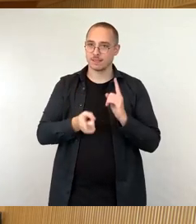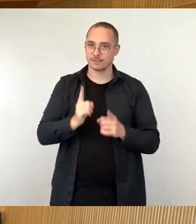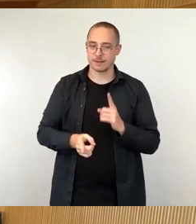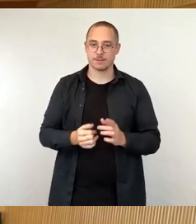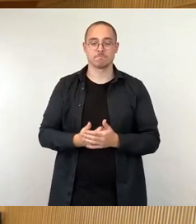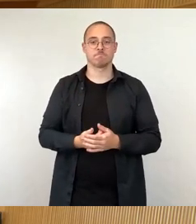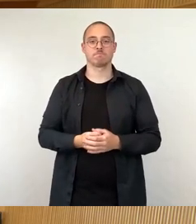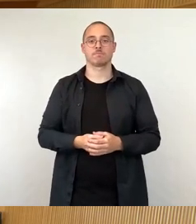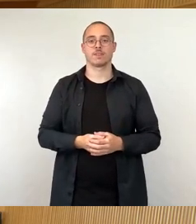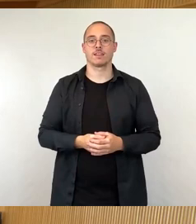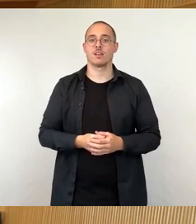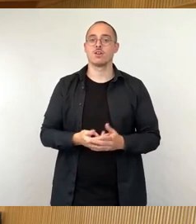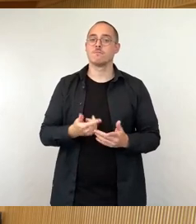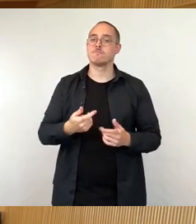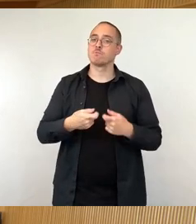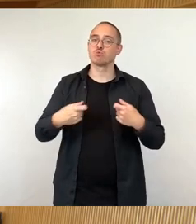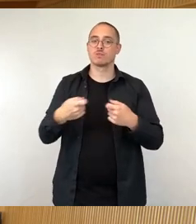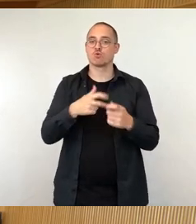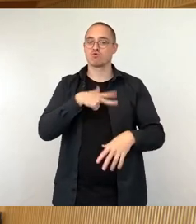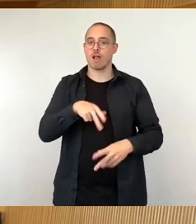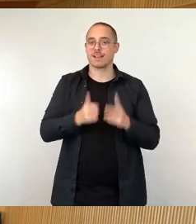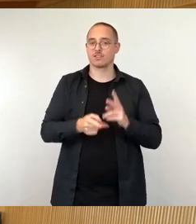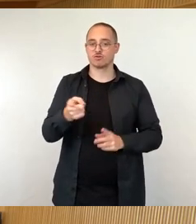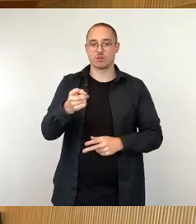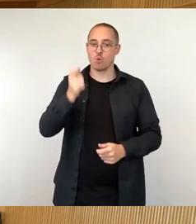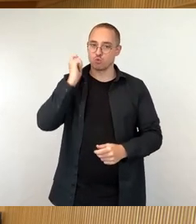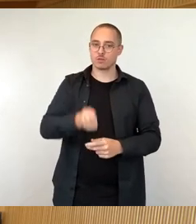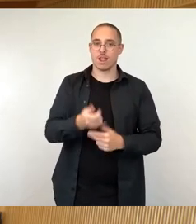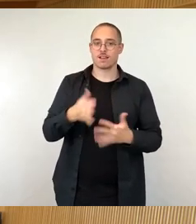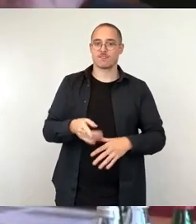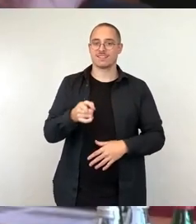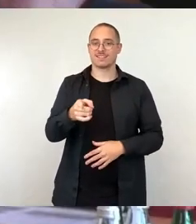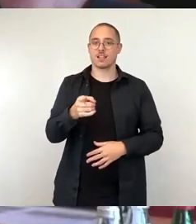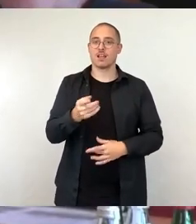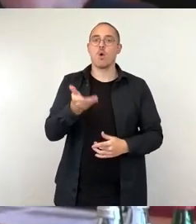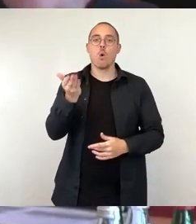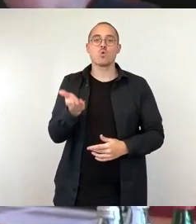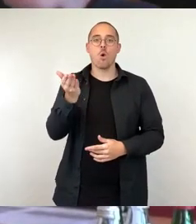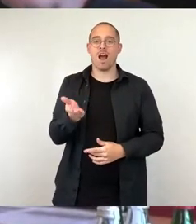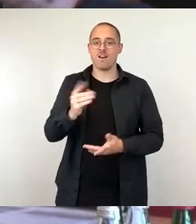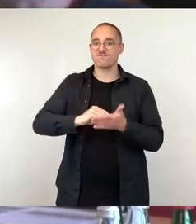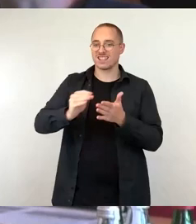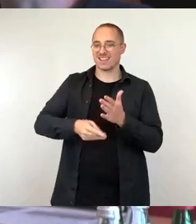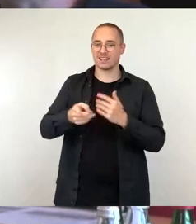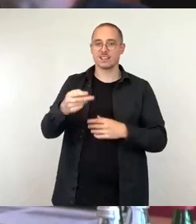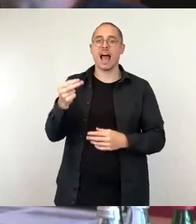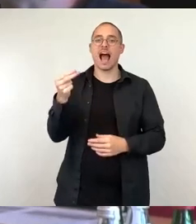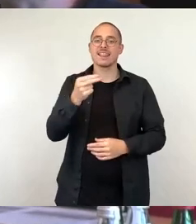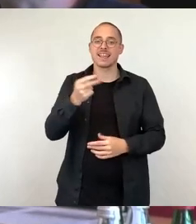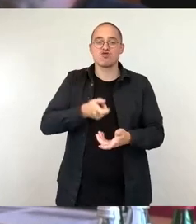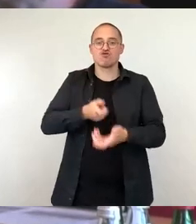Bundessozialgerichtes notwendig gewordene Umwandlung von Honorarverträgen des Heinrich-Schütz-Konservatoriums